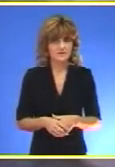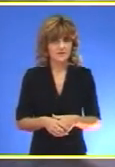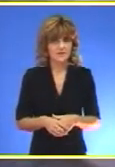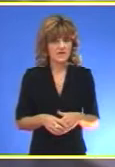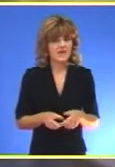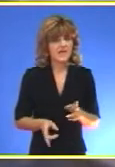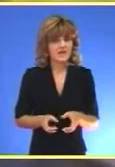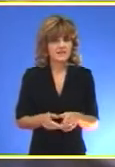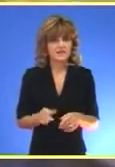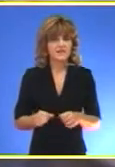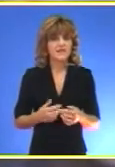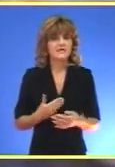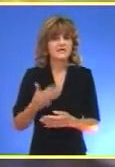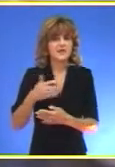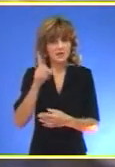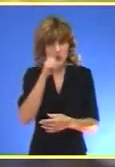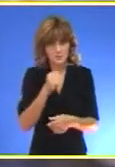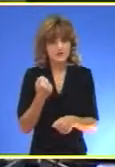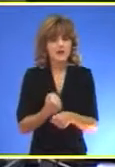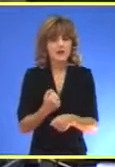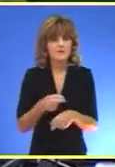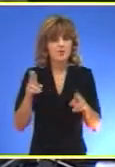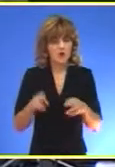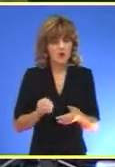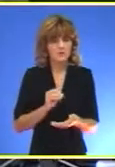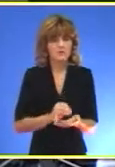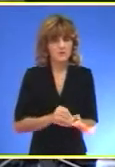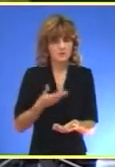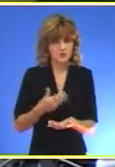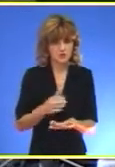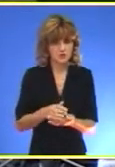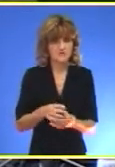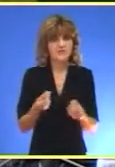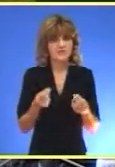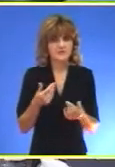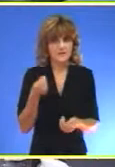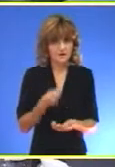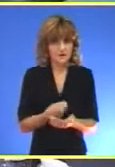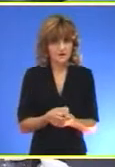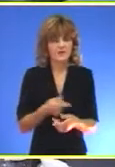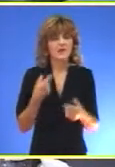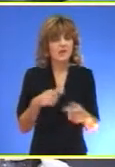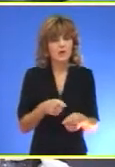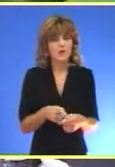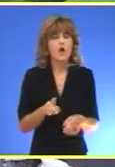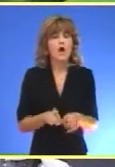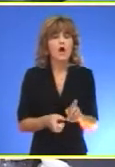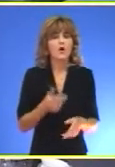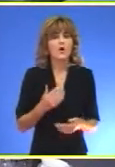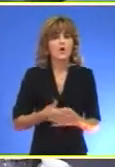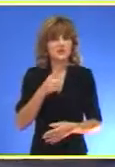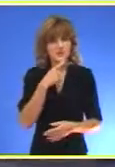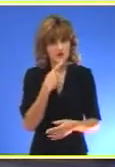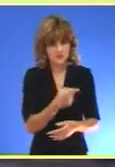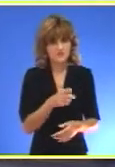Direkcija za izgradnju opštine Napravila je konačan obračun Troškova naknade Za građevinsko zemljište Tako su, kako je Kučara danas